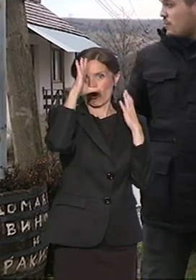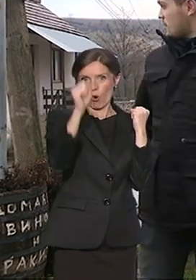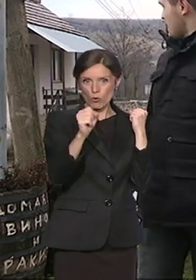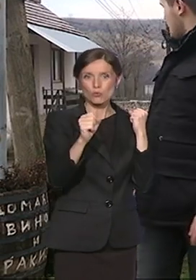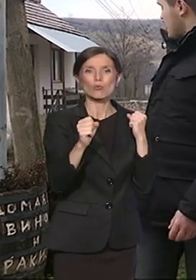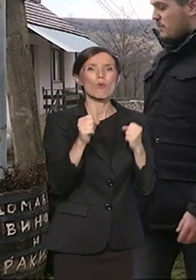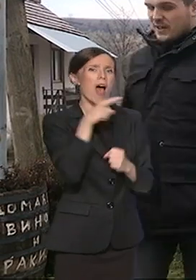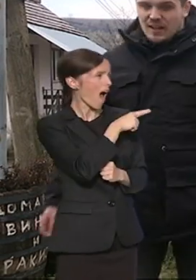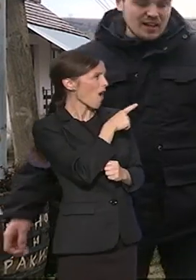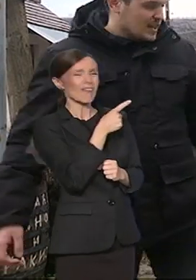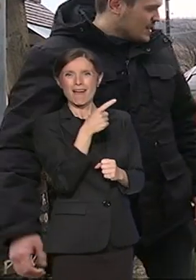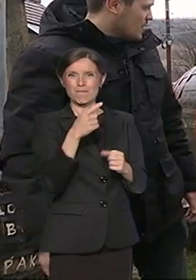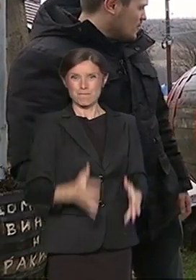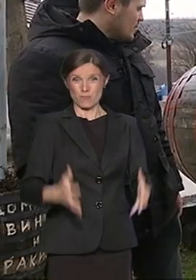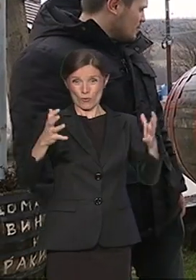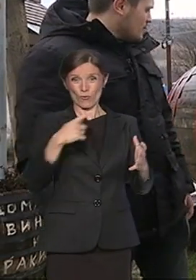to je jedna mala, možda, replika.